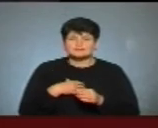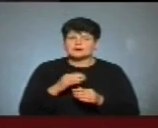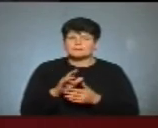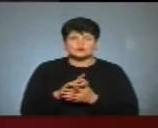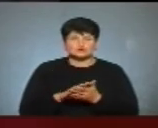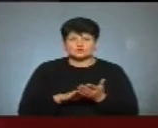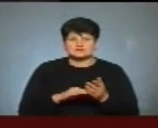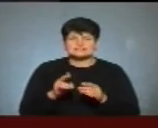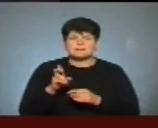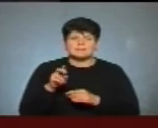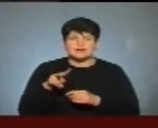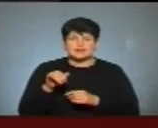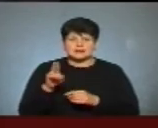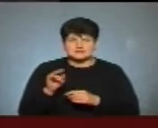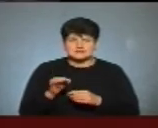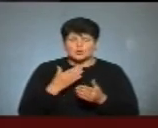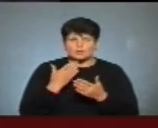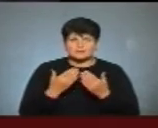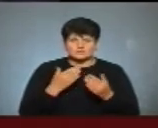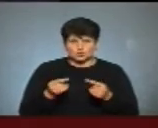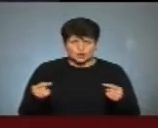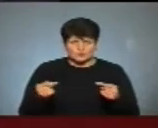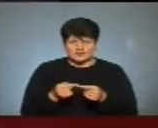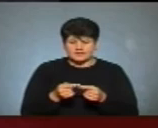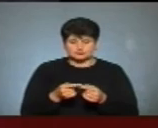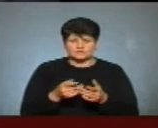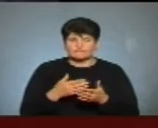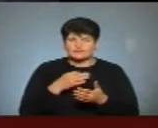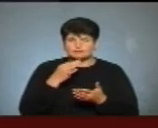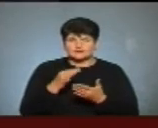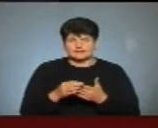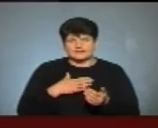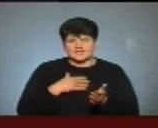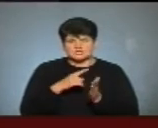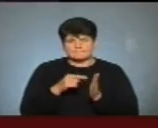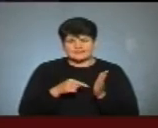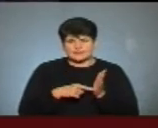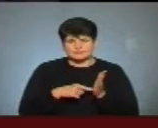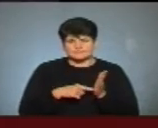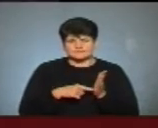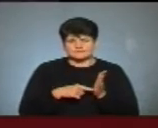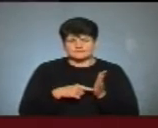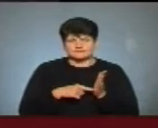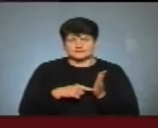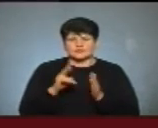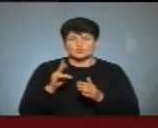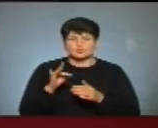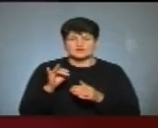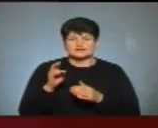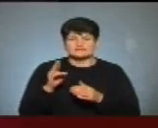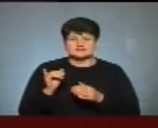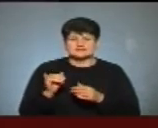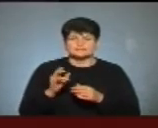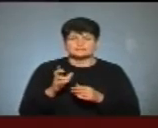розмову. бліць опитування. Тому конкретно дайте відповідь на наше запитання. Добре? От які населені пункти? Тільки